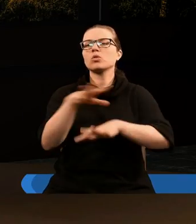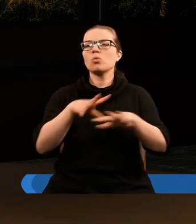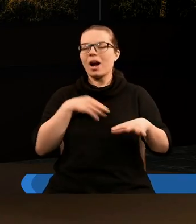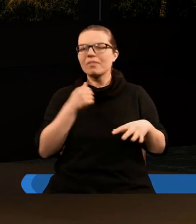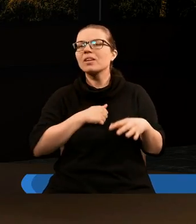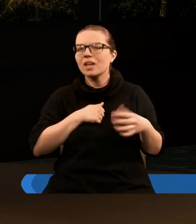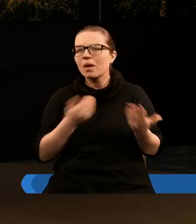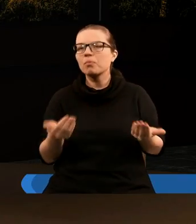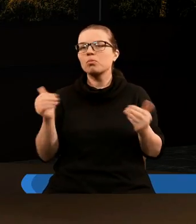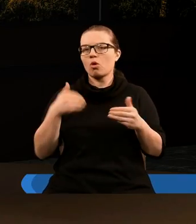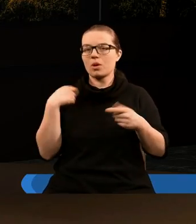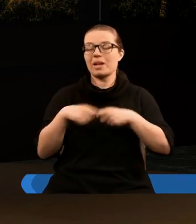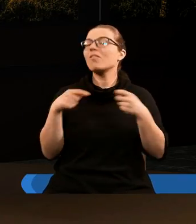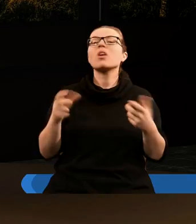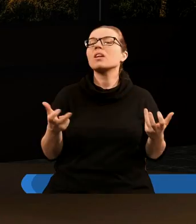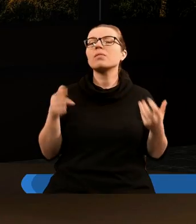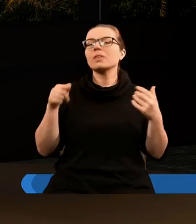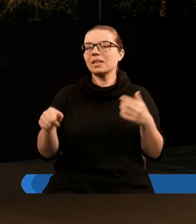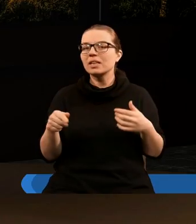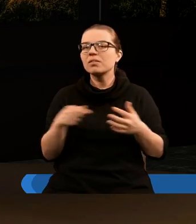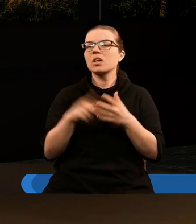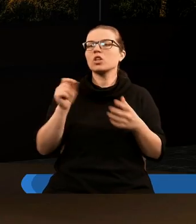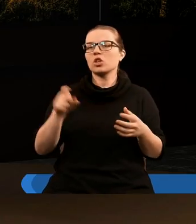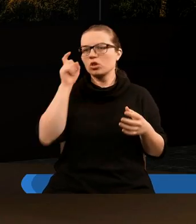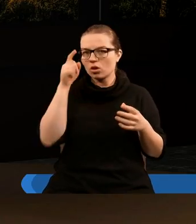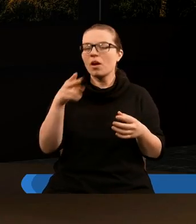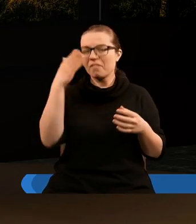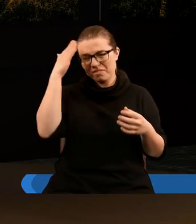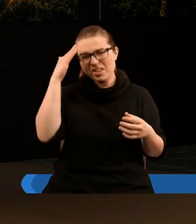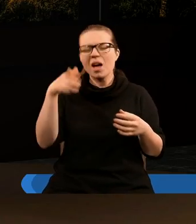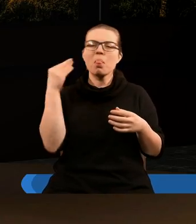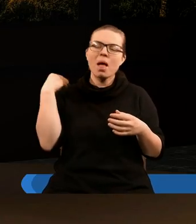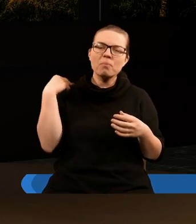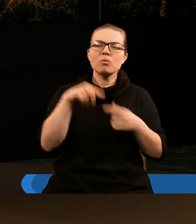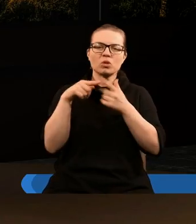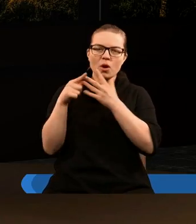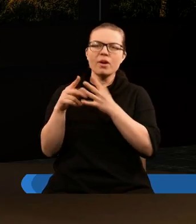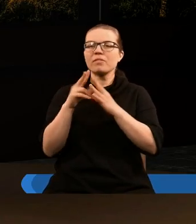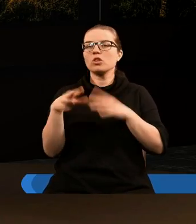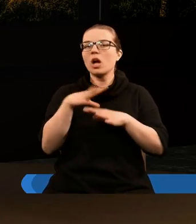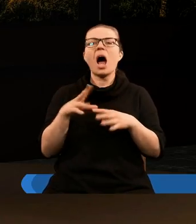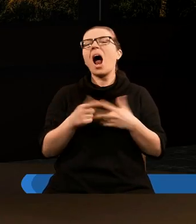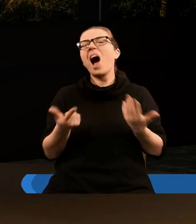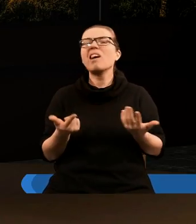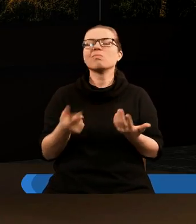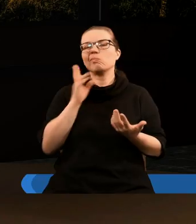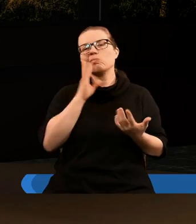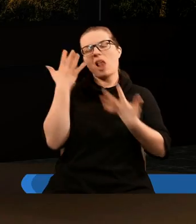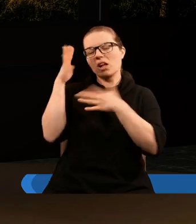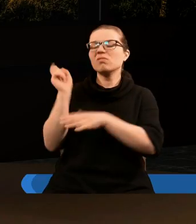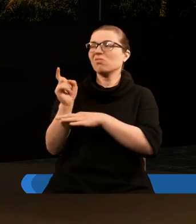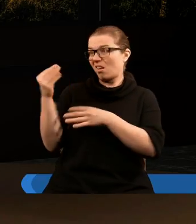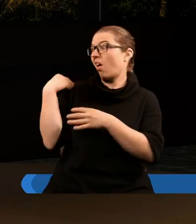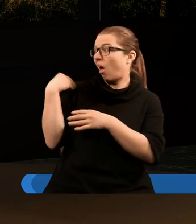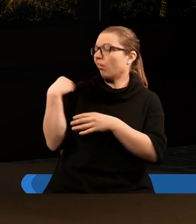Ducha Świętego może być związane z tym, że człowiek słyszy pewne napomnienia, pewne rady i wskazówki Ducha Świętego, ale je ignoruje.